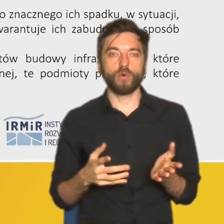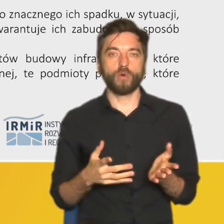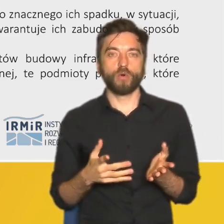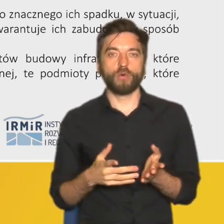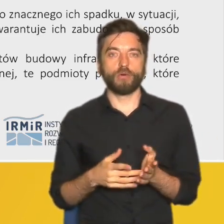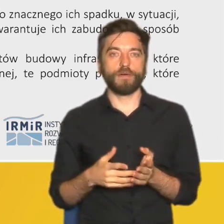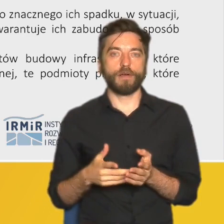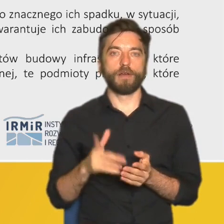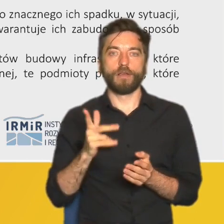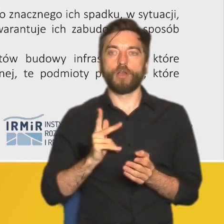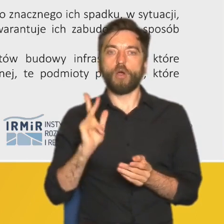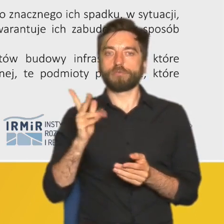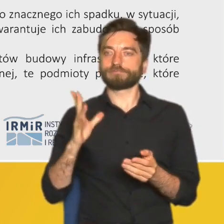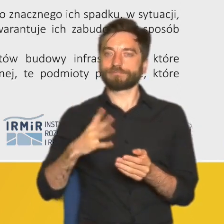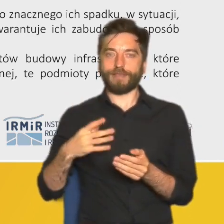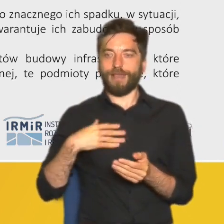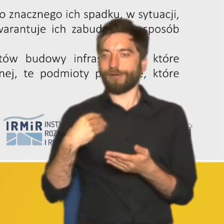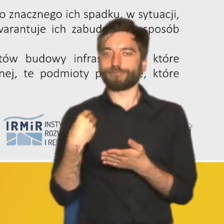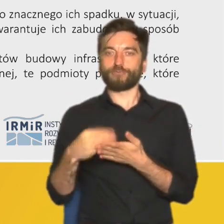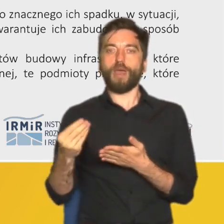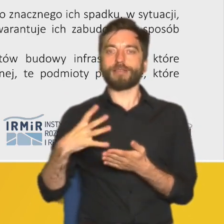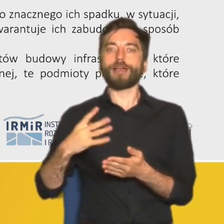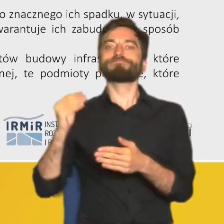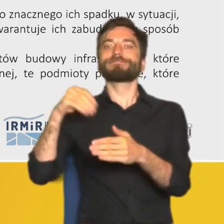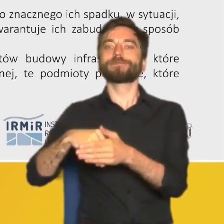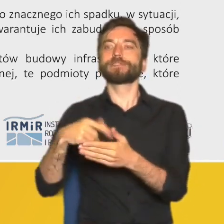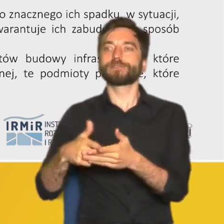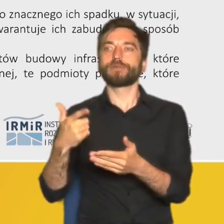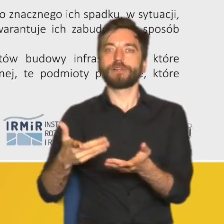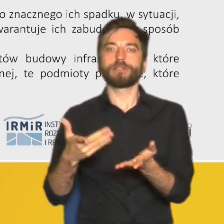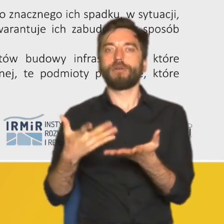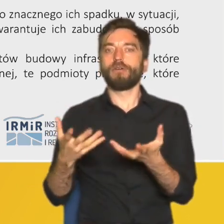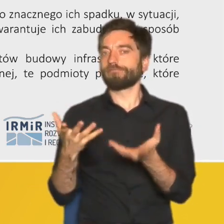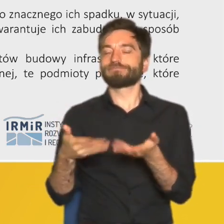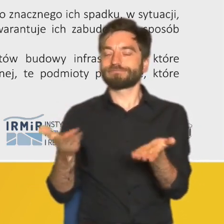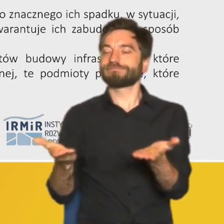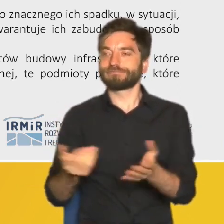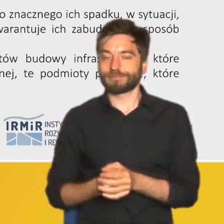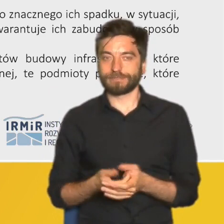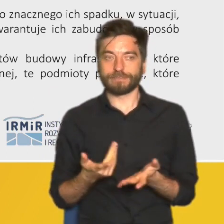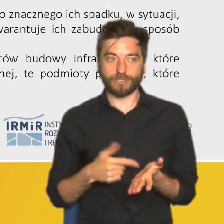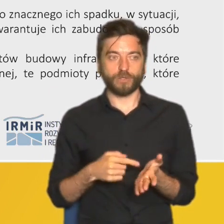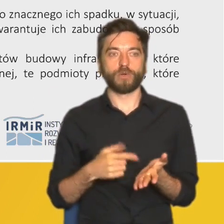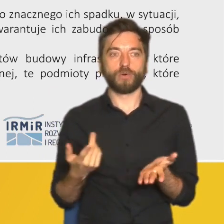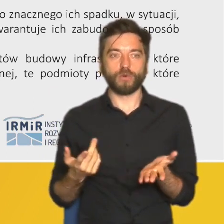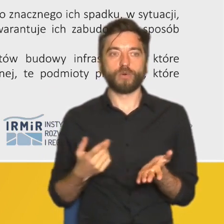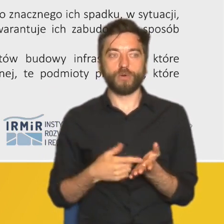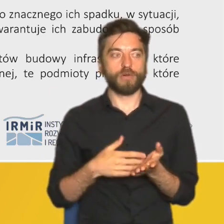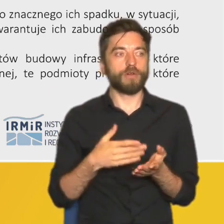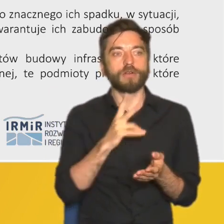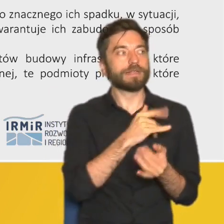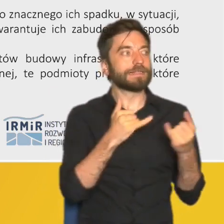dyktat inwestora bo ten dyktat zostałby znacznie osłabiony koniecznością zgody pozostałych